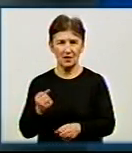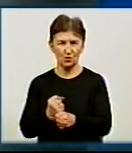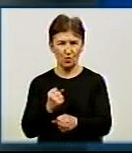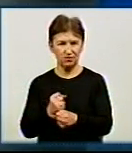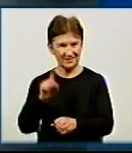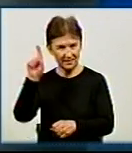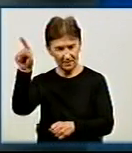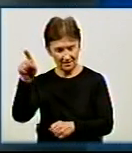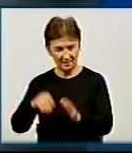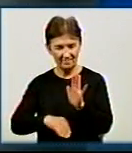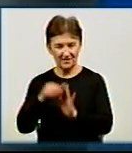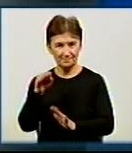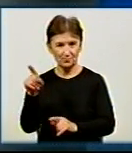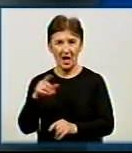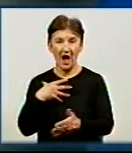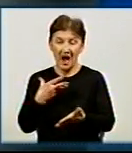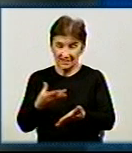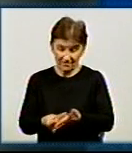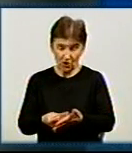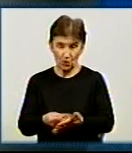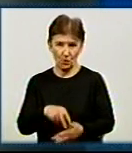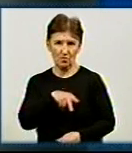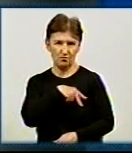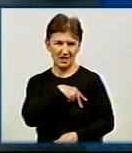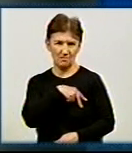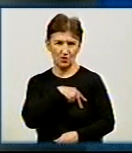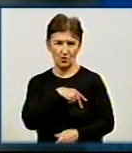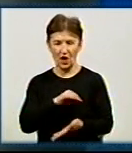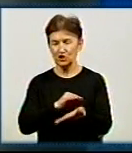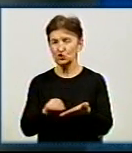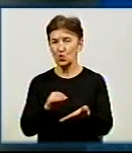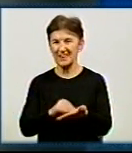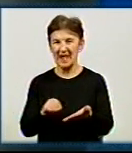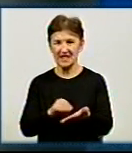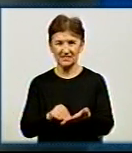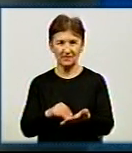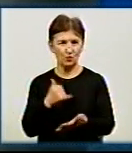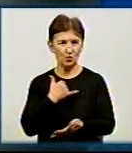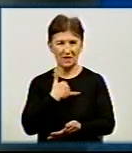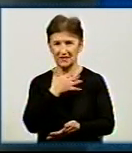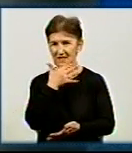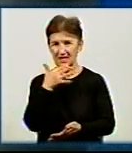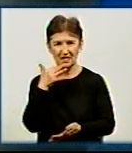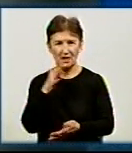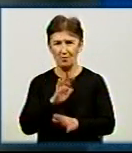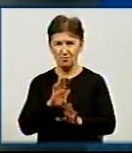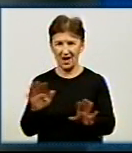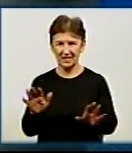а зробити свою премію, журналістську премію. Нас не так багато тут спортивних журналістів. Премію асоціацій.